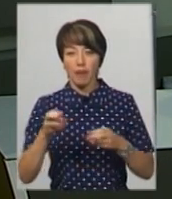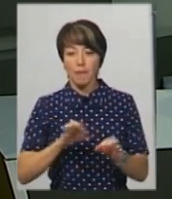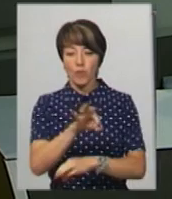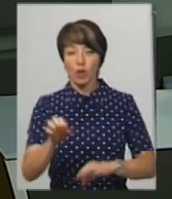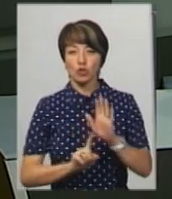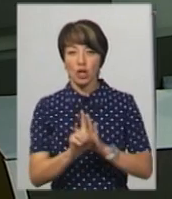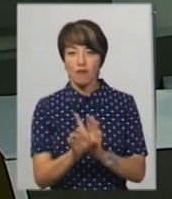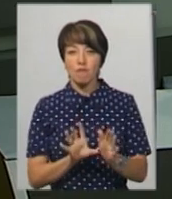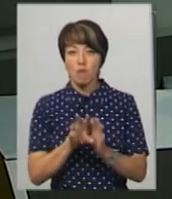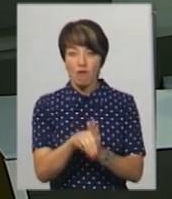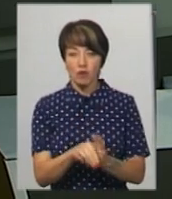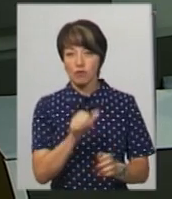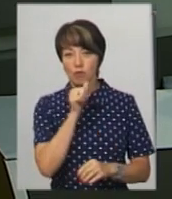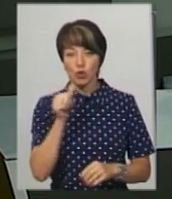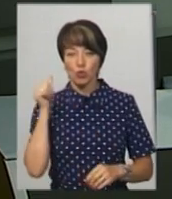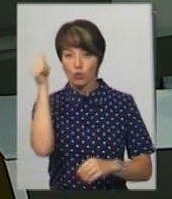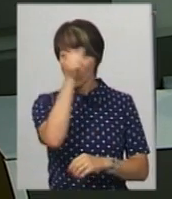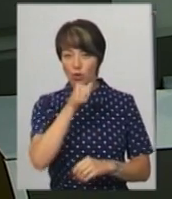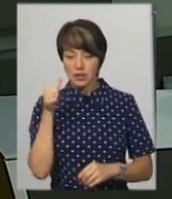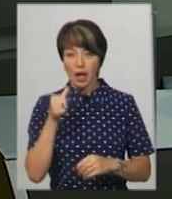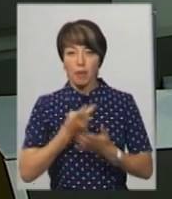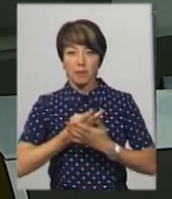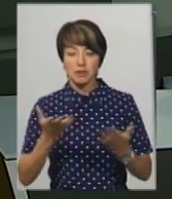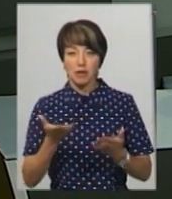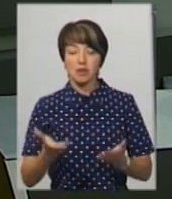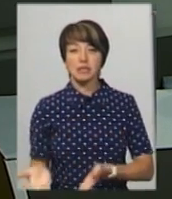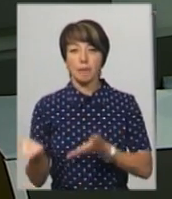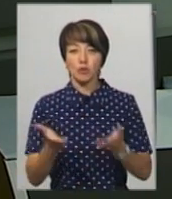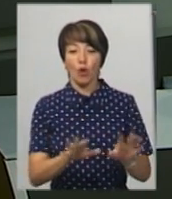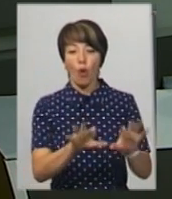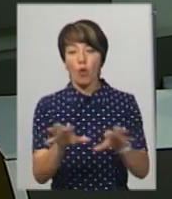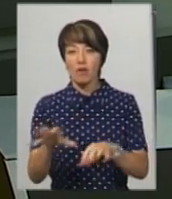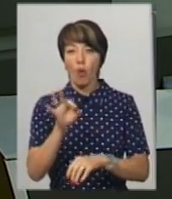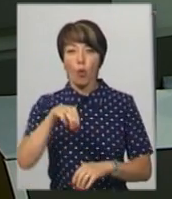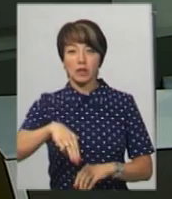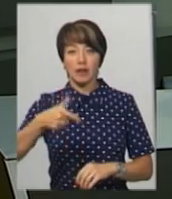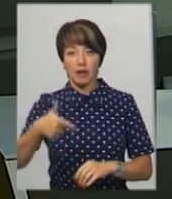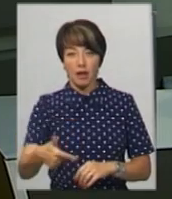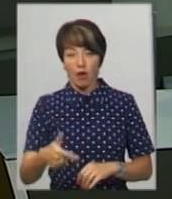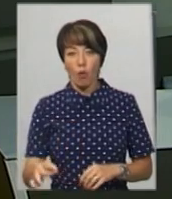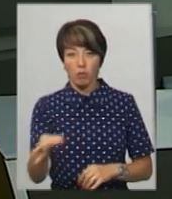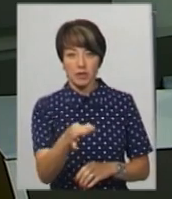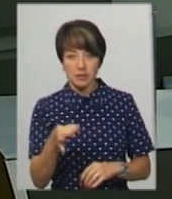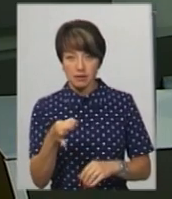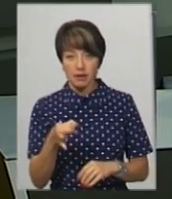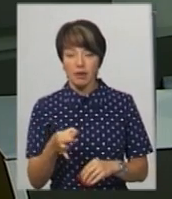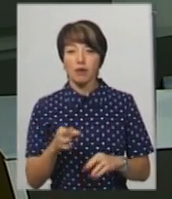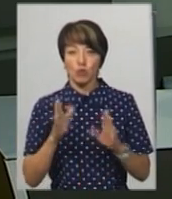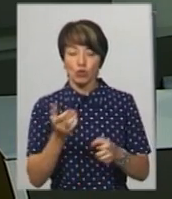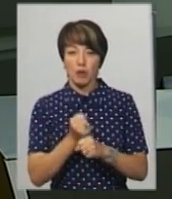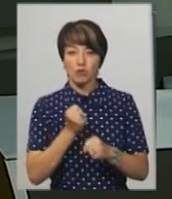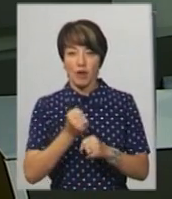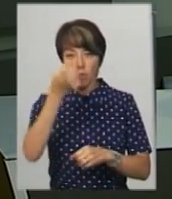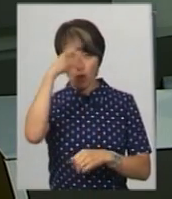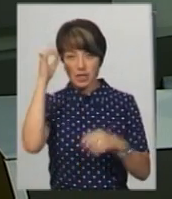почали впроваджувати восени минулого року. На презентацію запросили голів об'єднаних територіальних громад Хмельниччини, де й працюватимуть